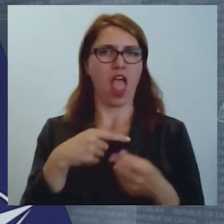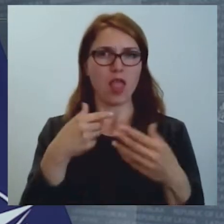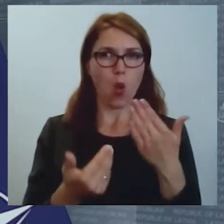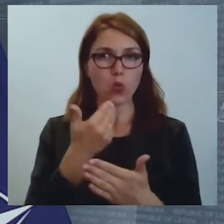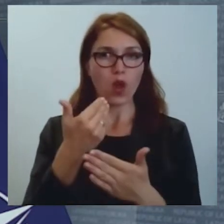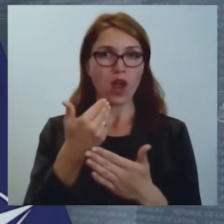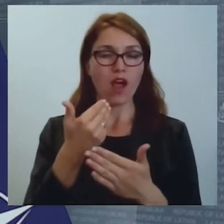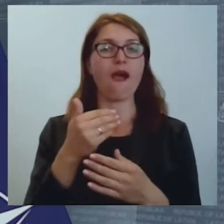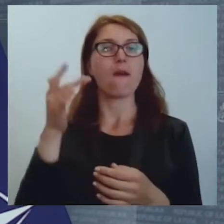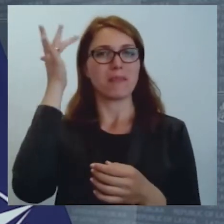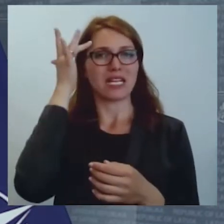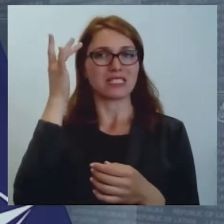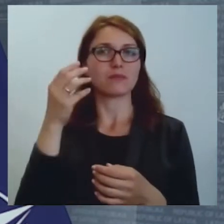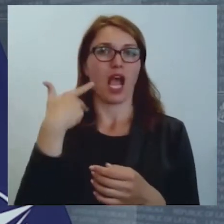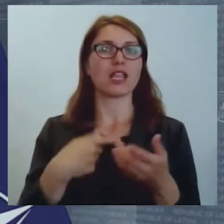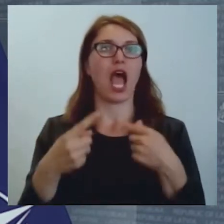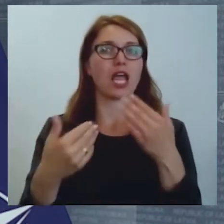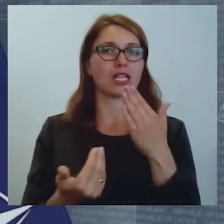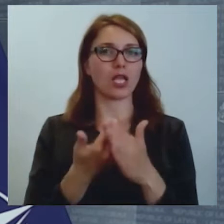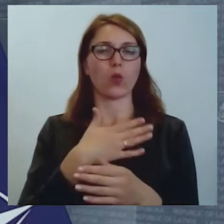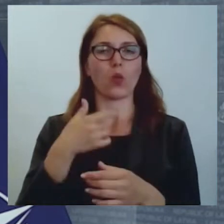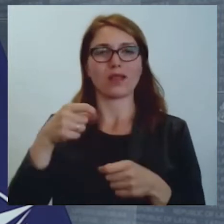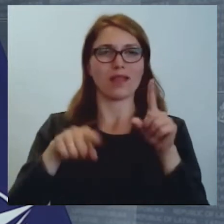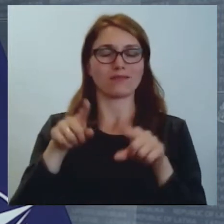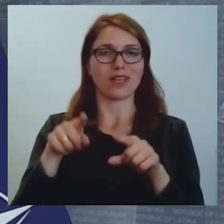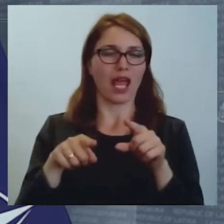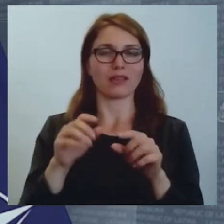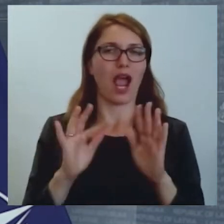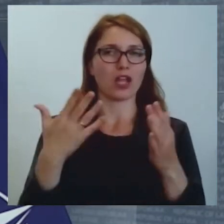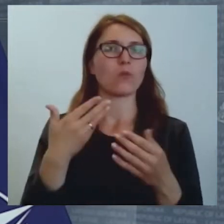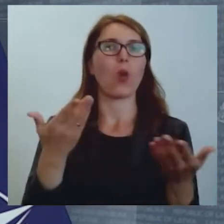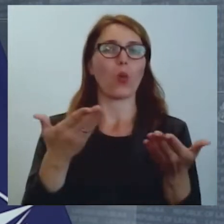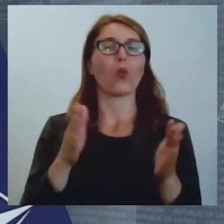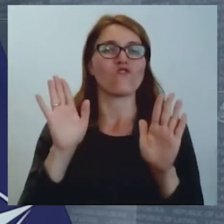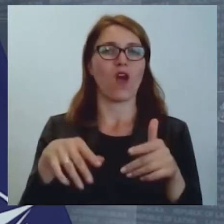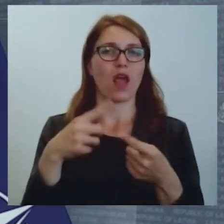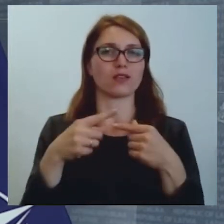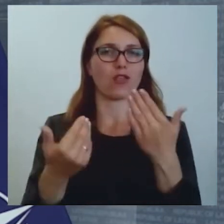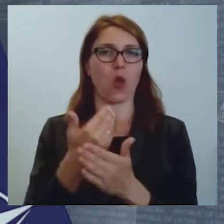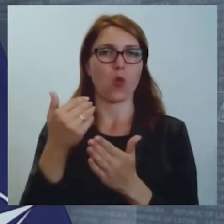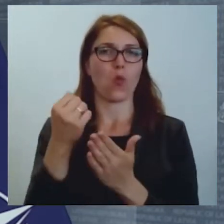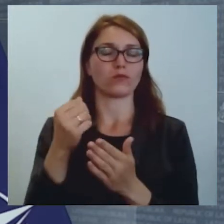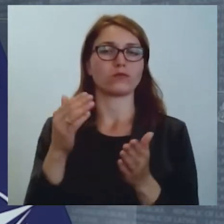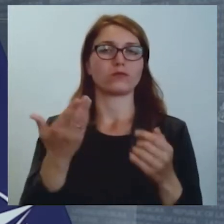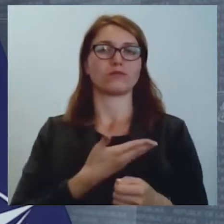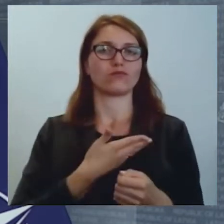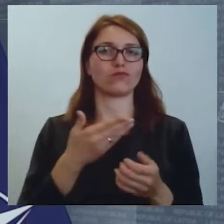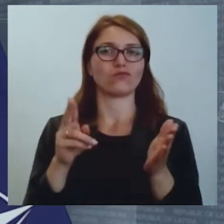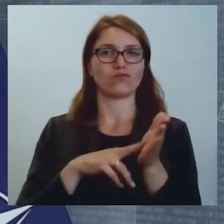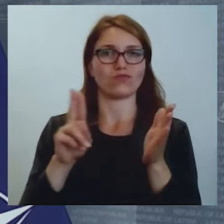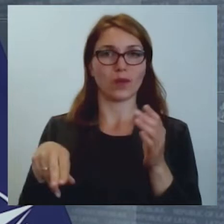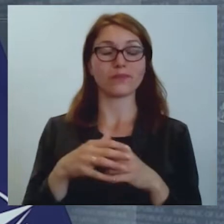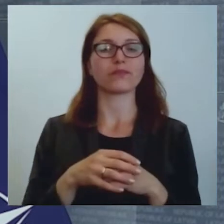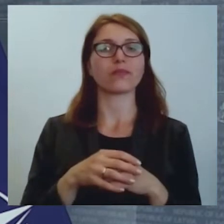izņemot retos gadījumos, kur tas būtu jāatjauno. Un tad vēl tālāk mēs vienojumies, ka uz